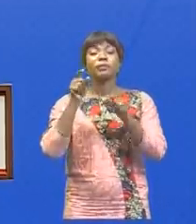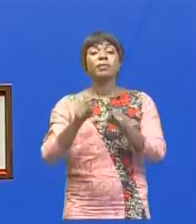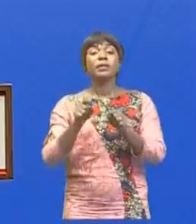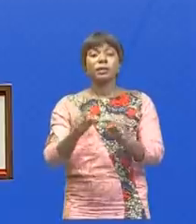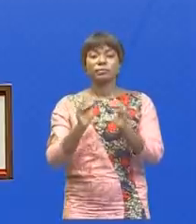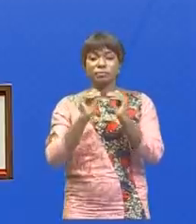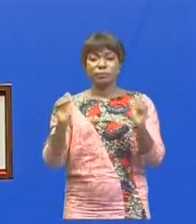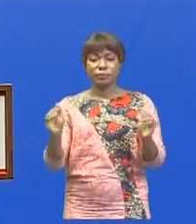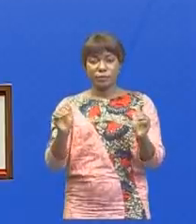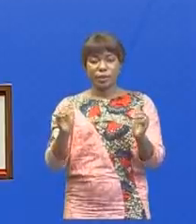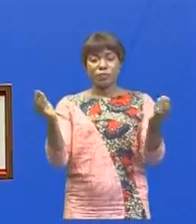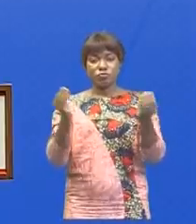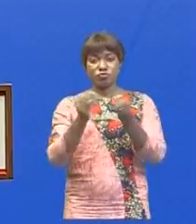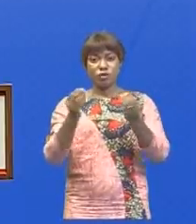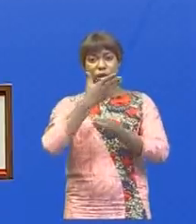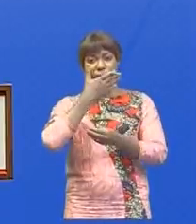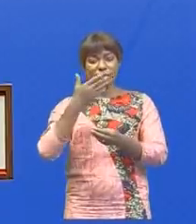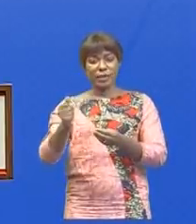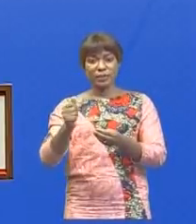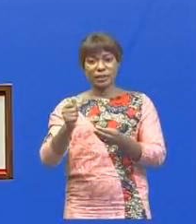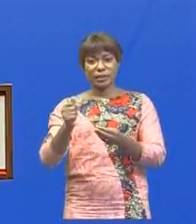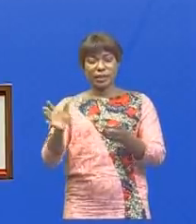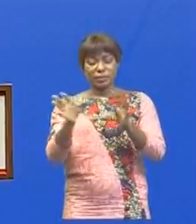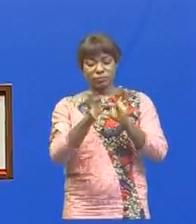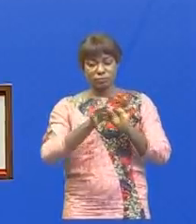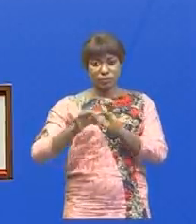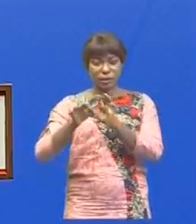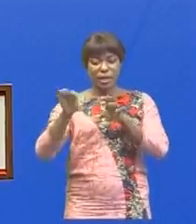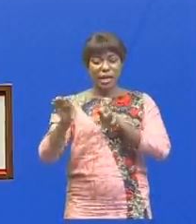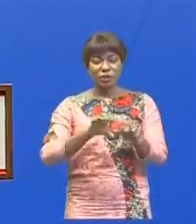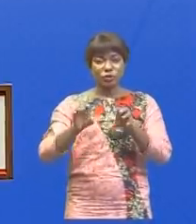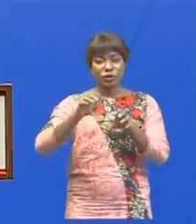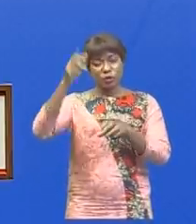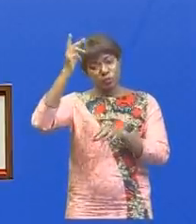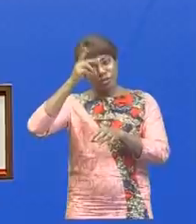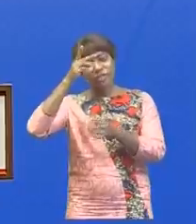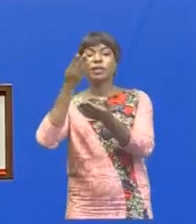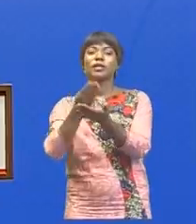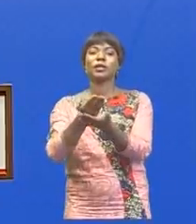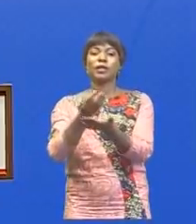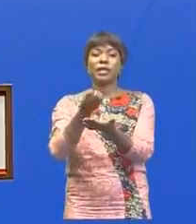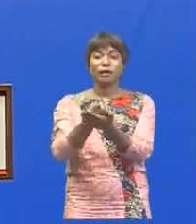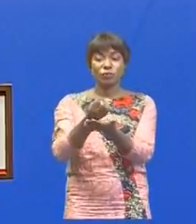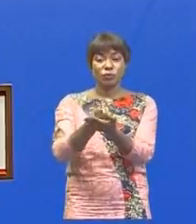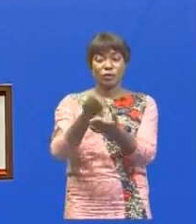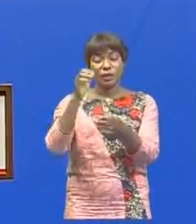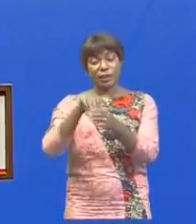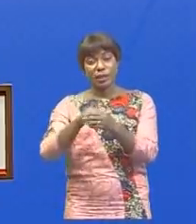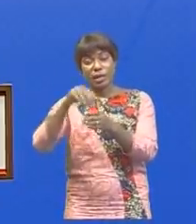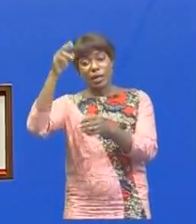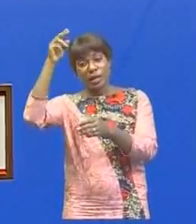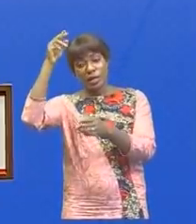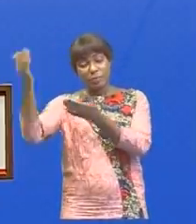stables dans un contexte du maintien de la coordination des actions de politique économique menées au niveau de la politique